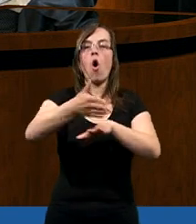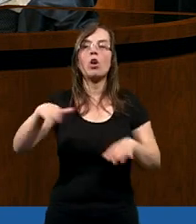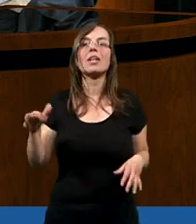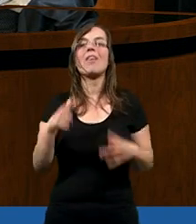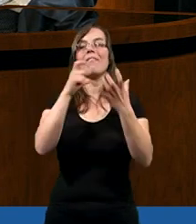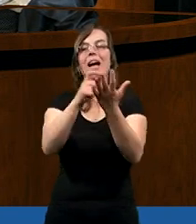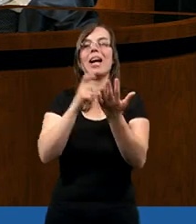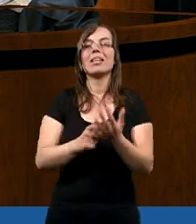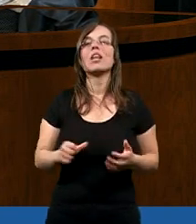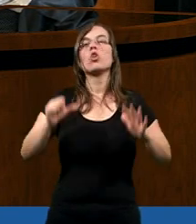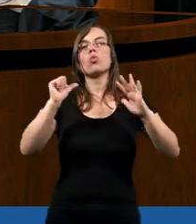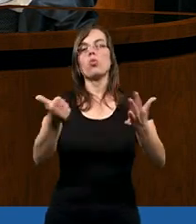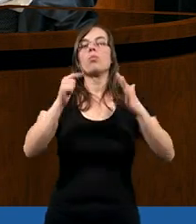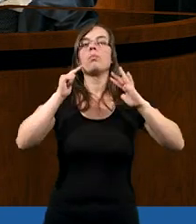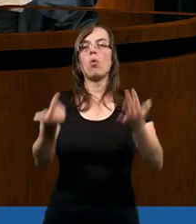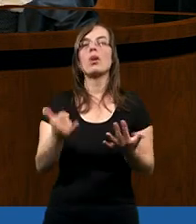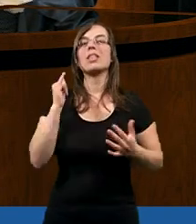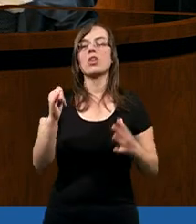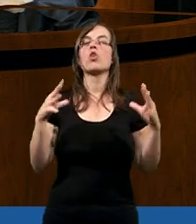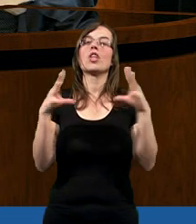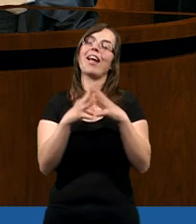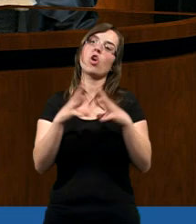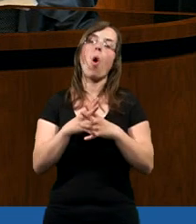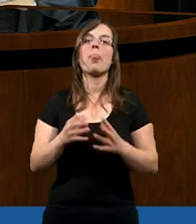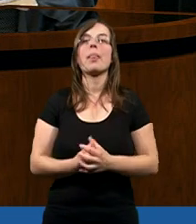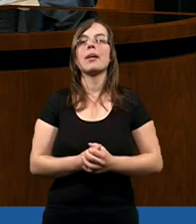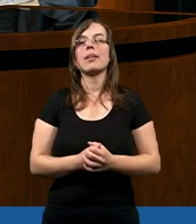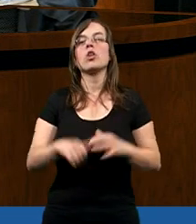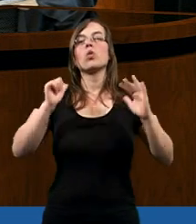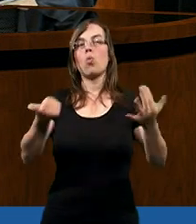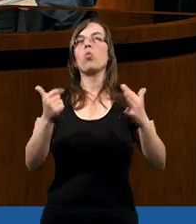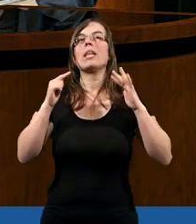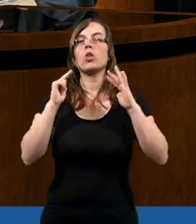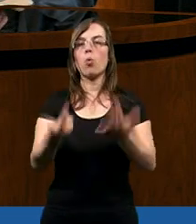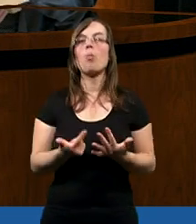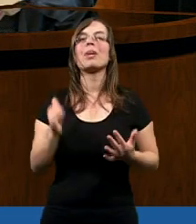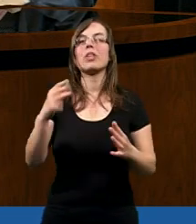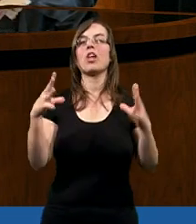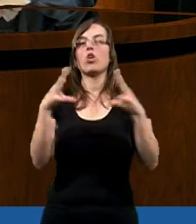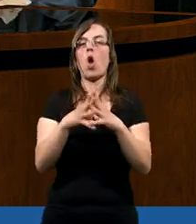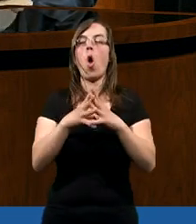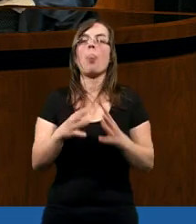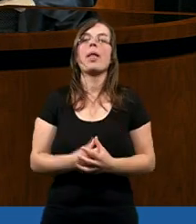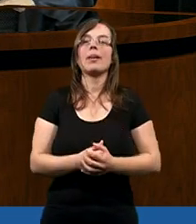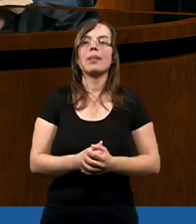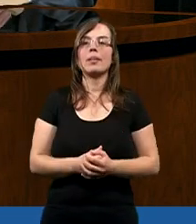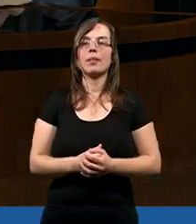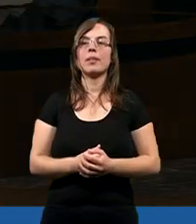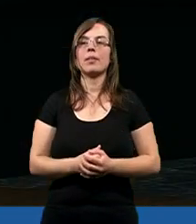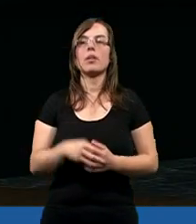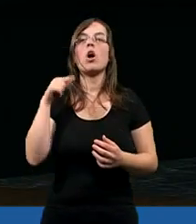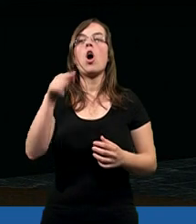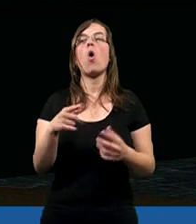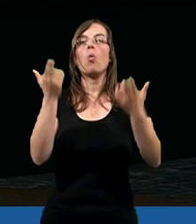rozdziału, werset szósty, siódmy i dziesiąty. Szósty, siódmy i dziesiąty.